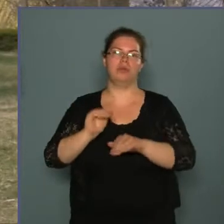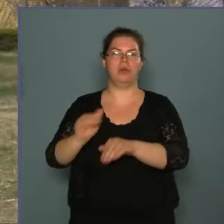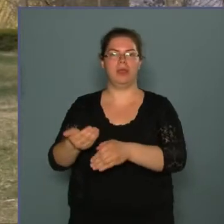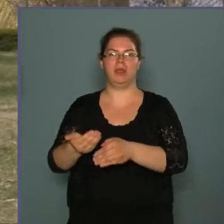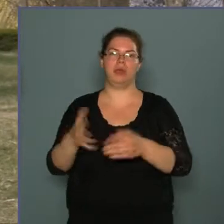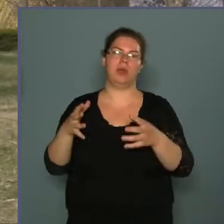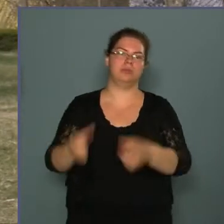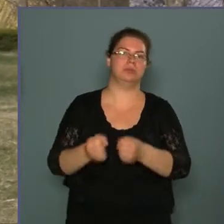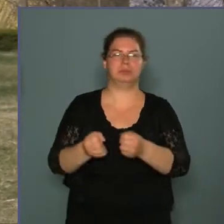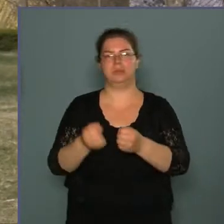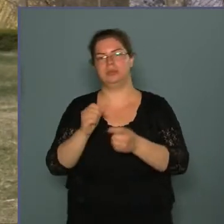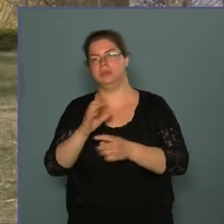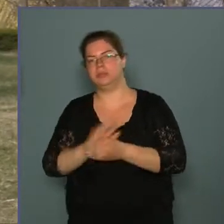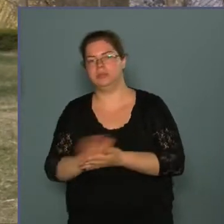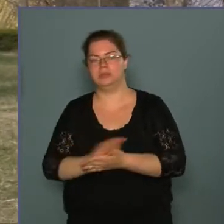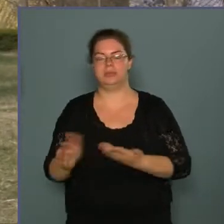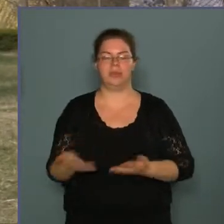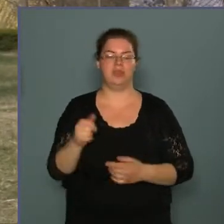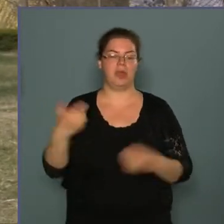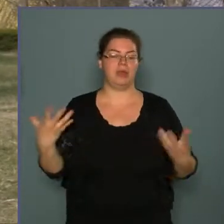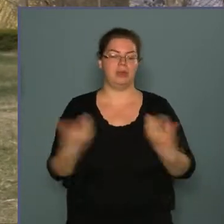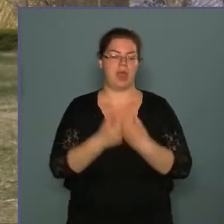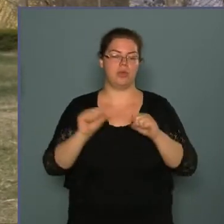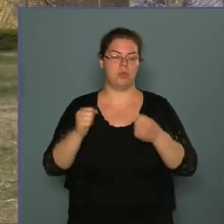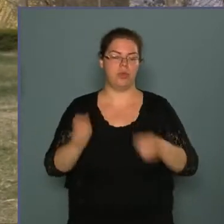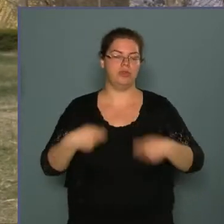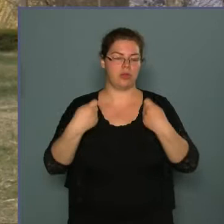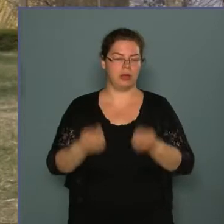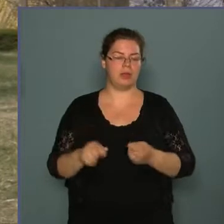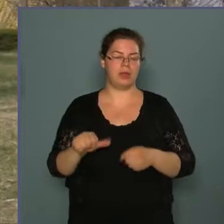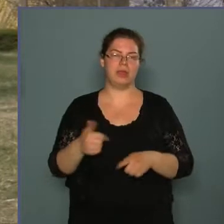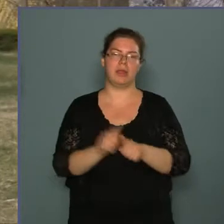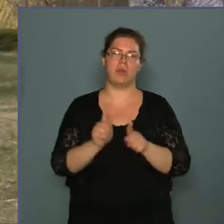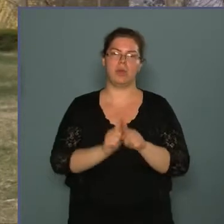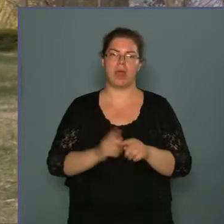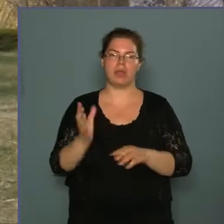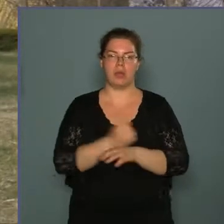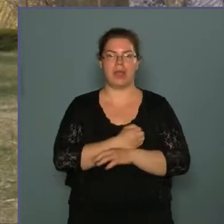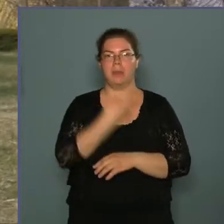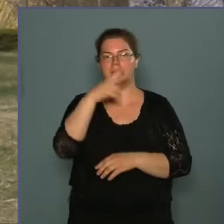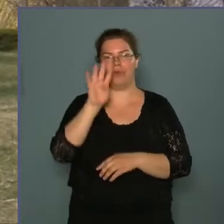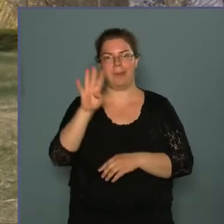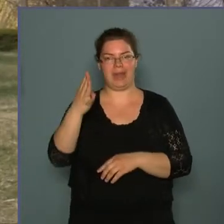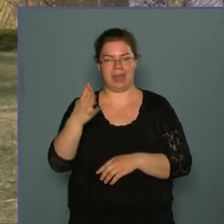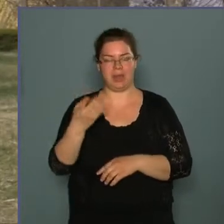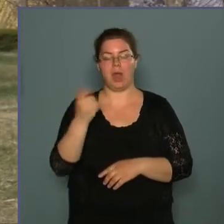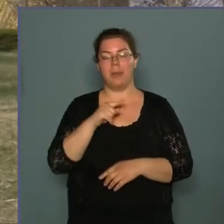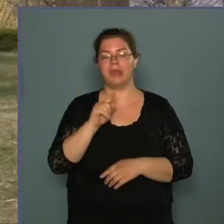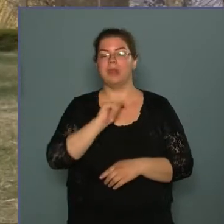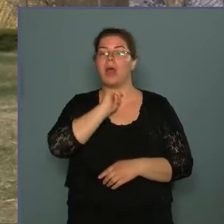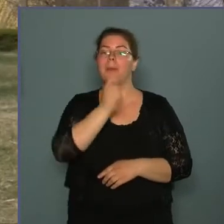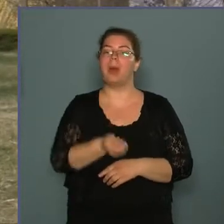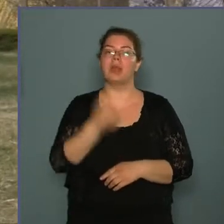foggyulejtése. Ez az együttműködés adta az egyetlen olyan győzelmet november 4-én, amit a magyar